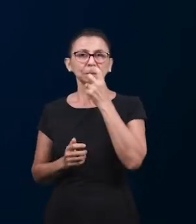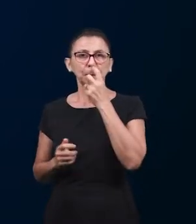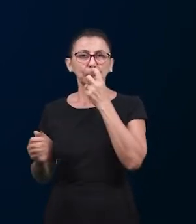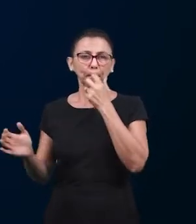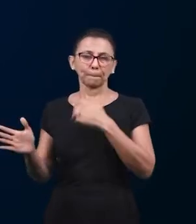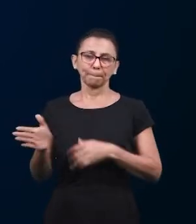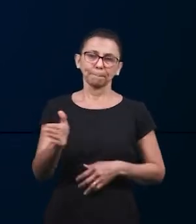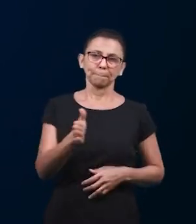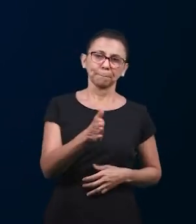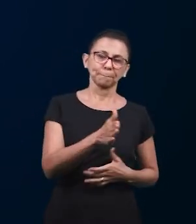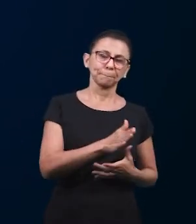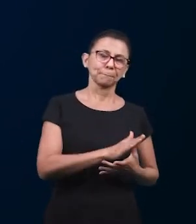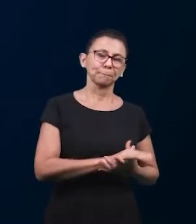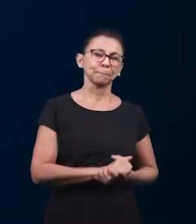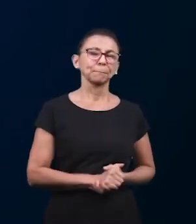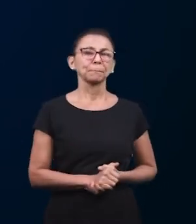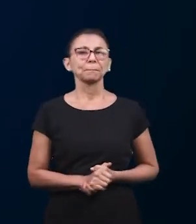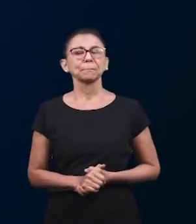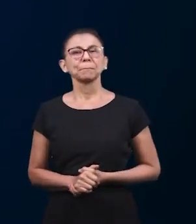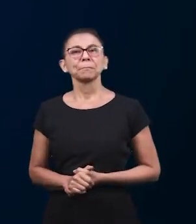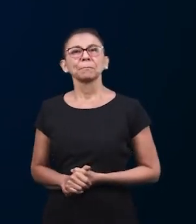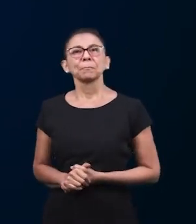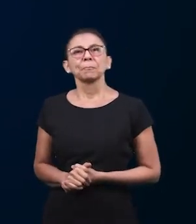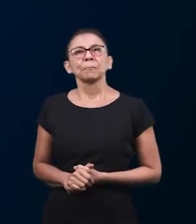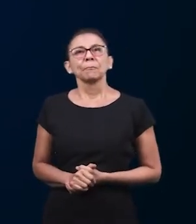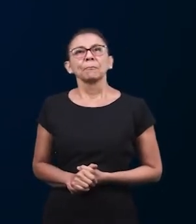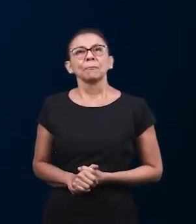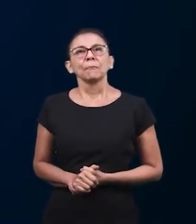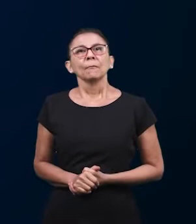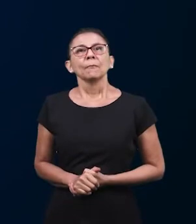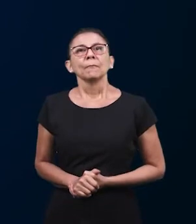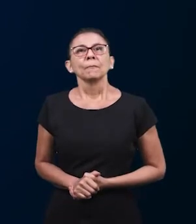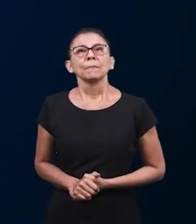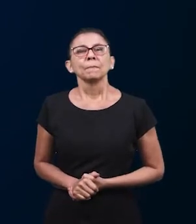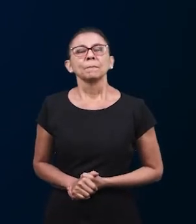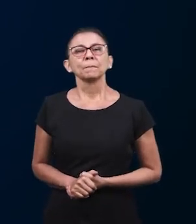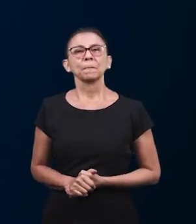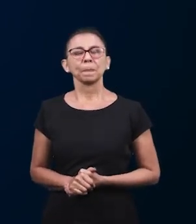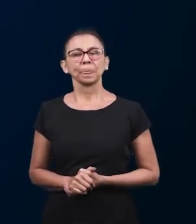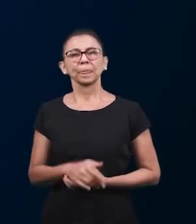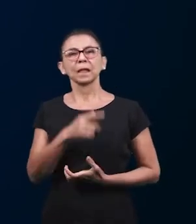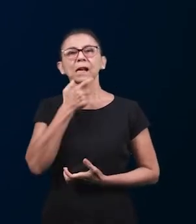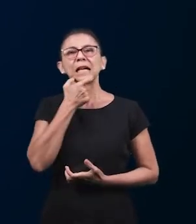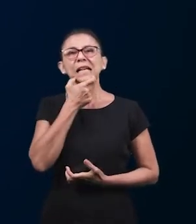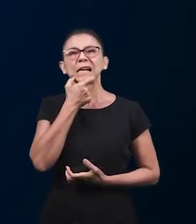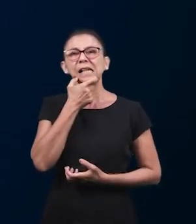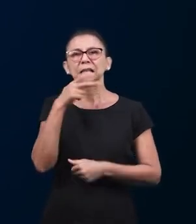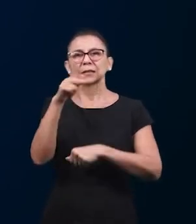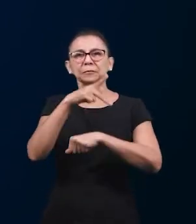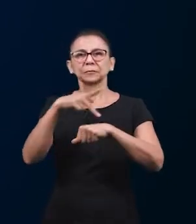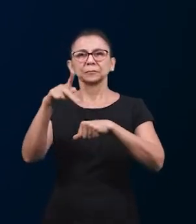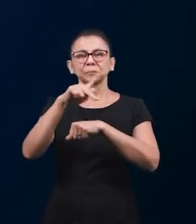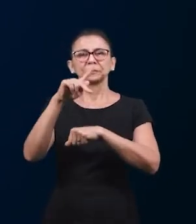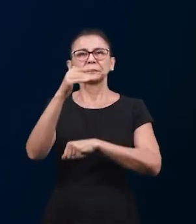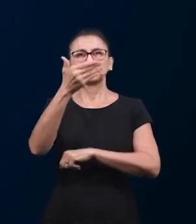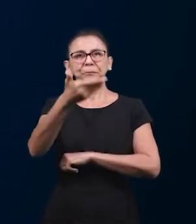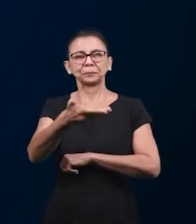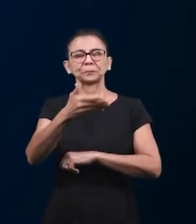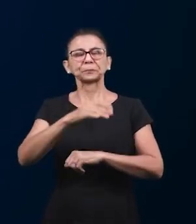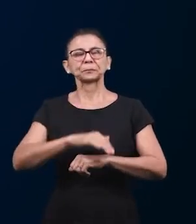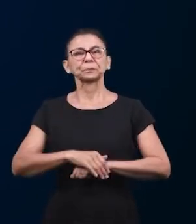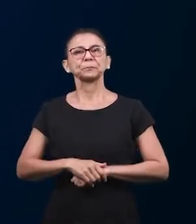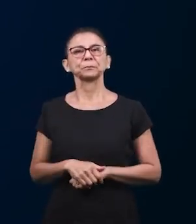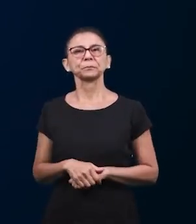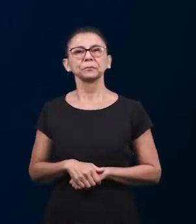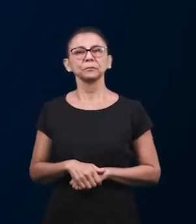Да будет прославлено имя Господне. Теперь перенесемся из Центральной Америки. Мы отправимся